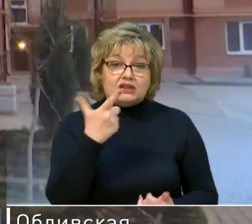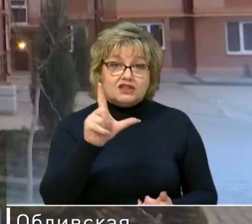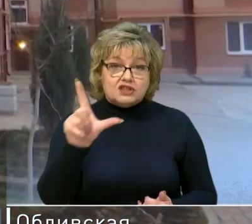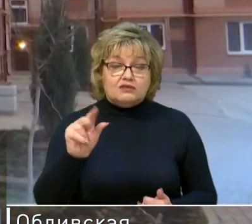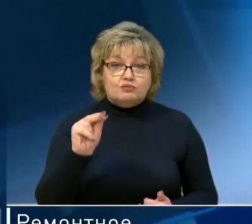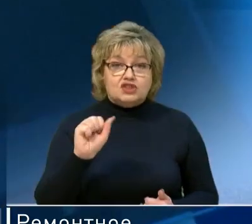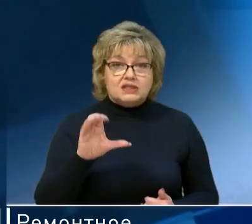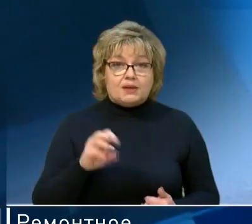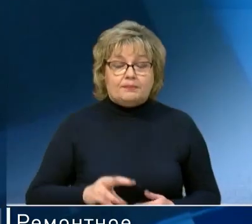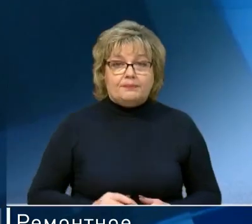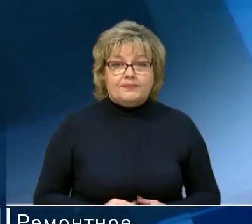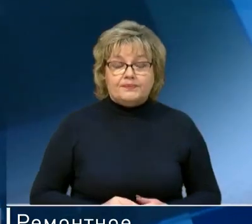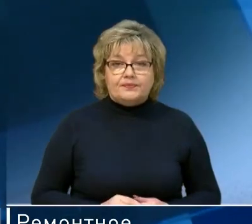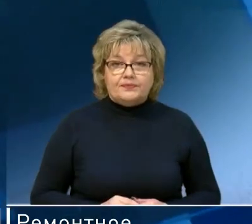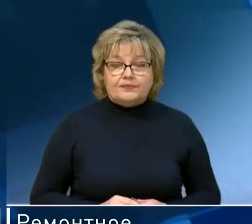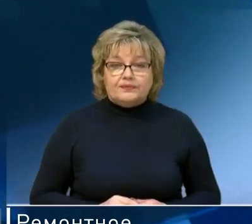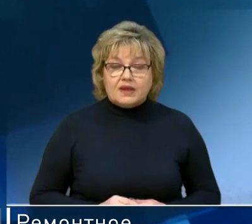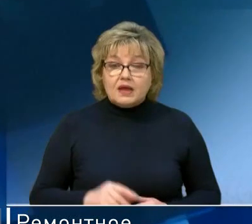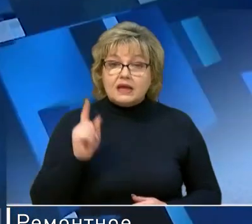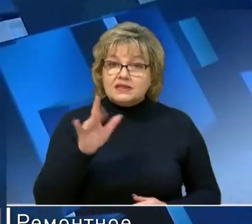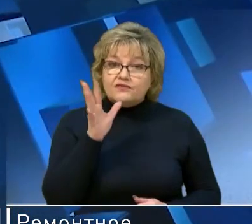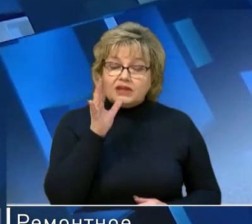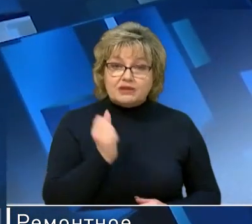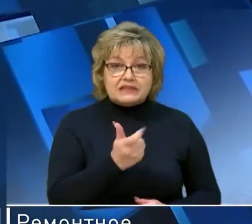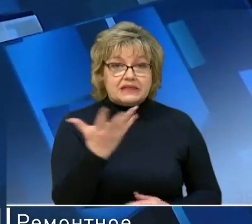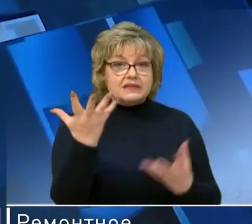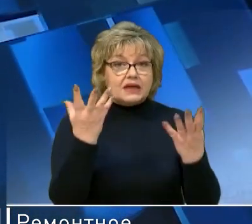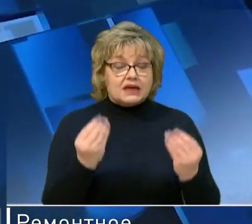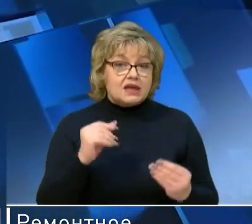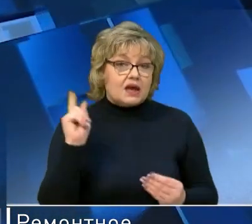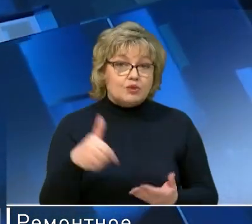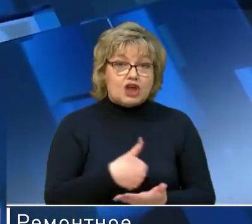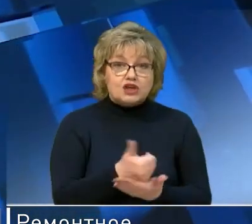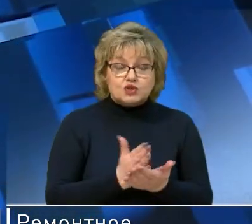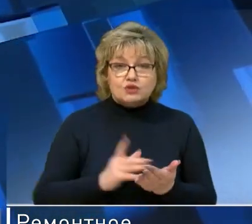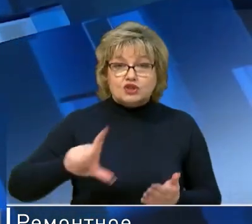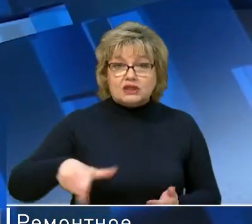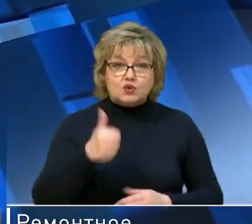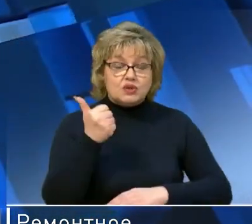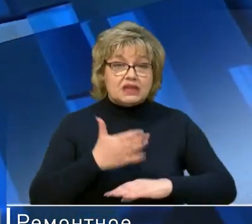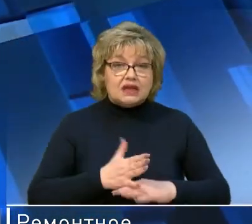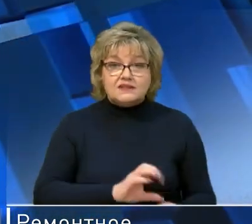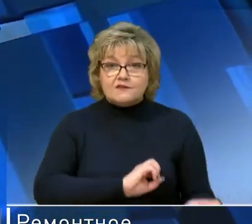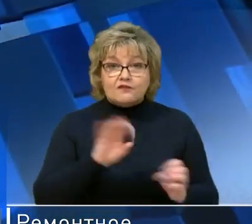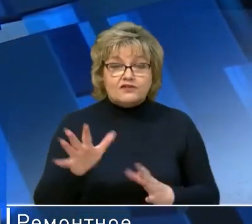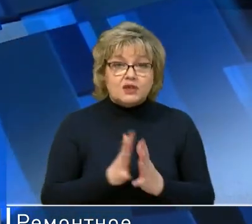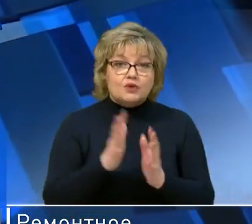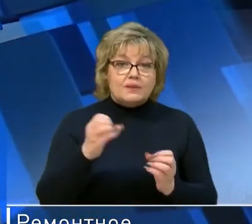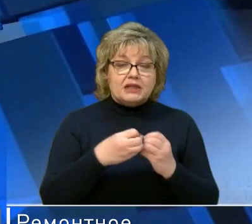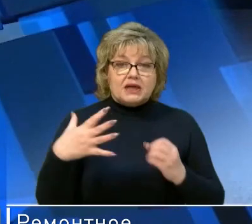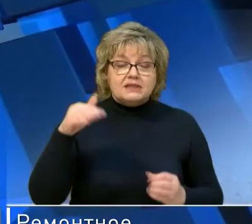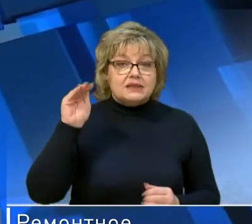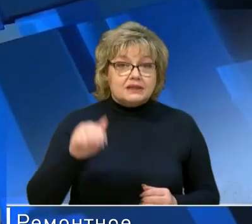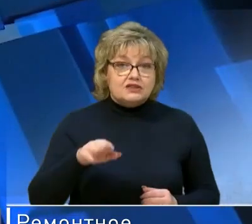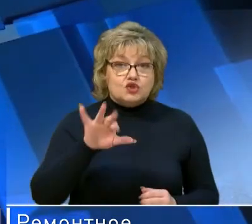часам. Тем временем за несколько дней коммунальные службы Донской столицы вывезли более 15